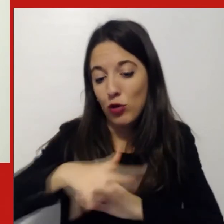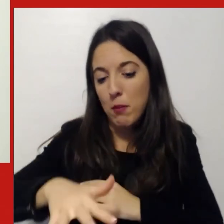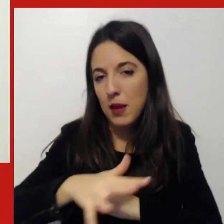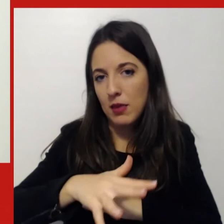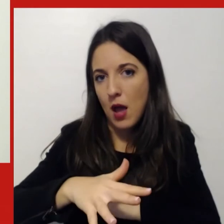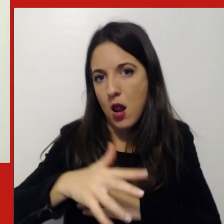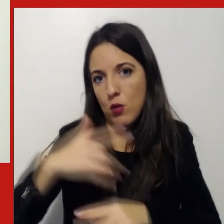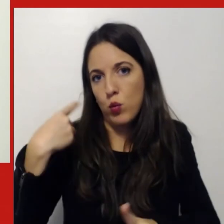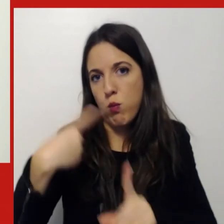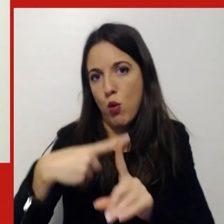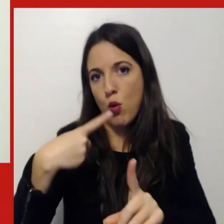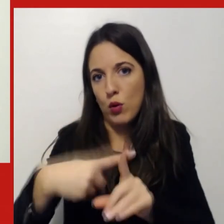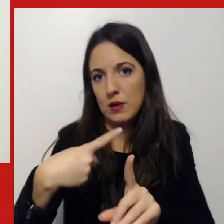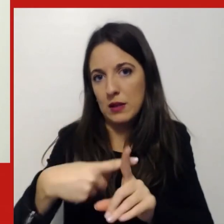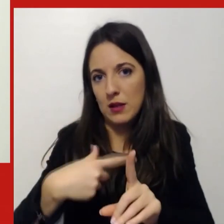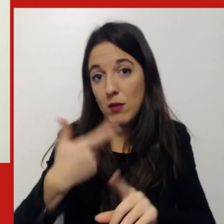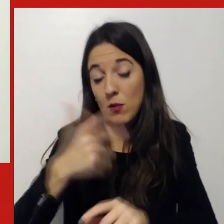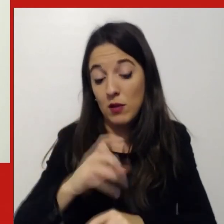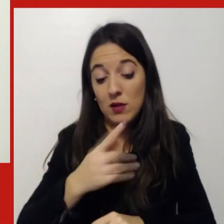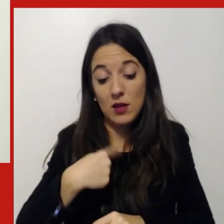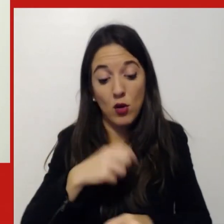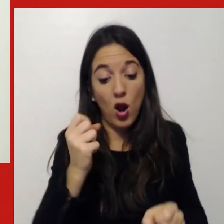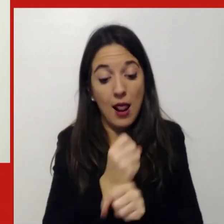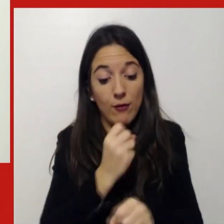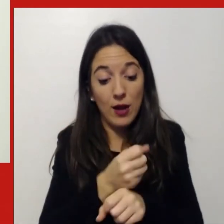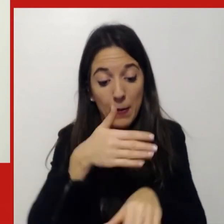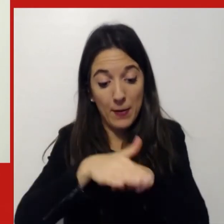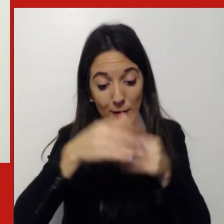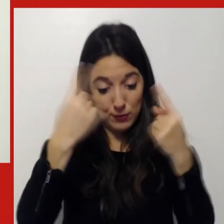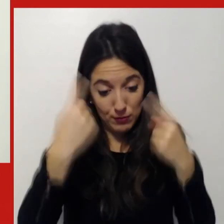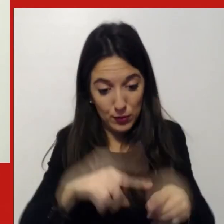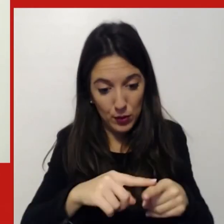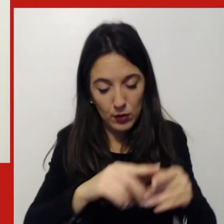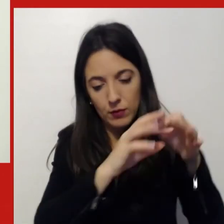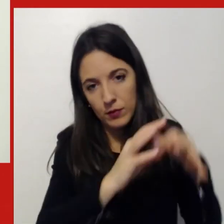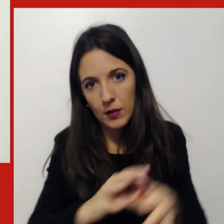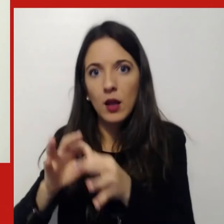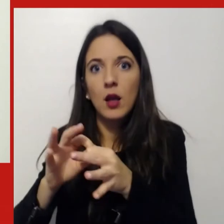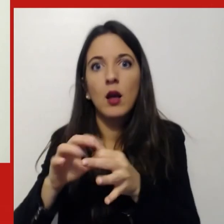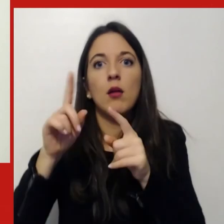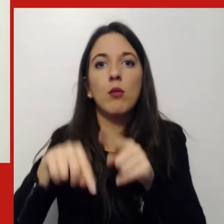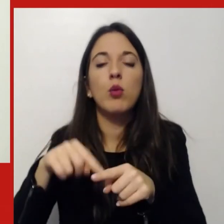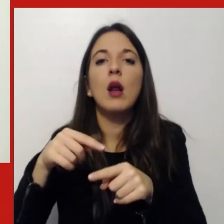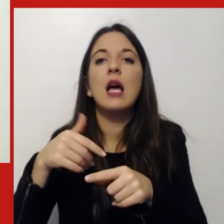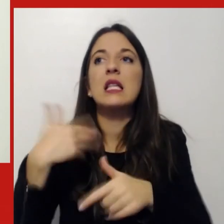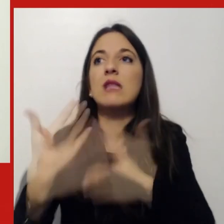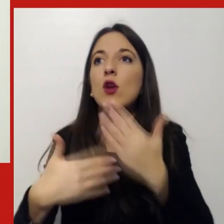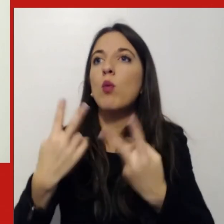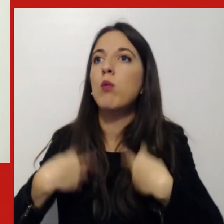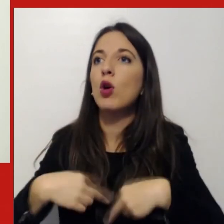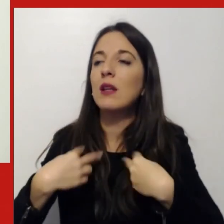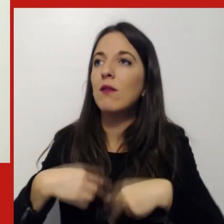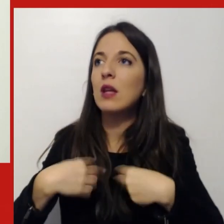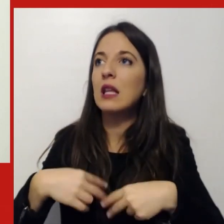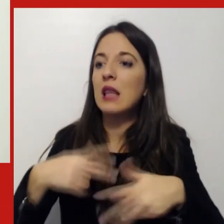che un lavoro intelligente ci porta anche a modelli di sviluppo di vita di